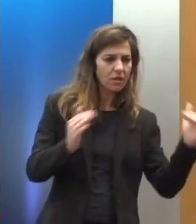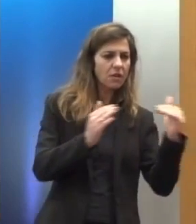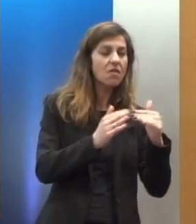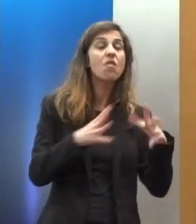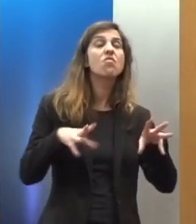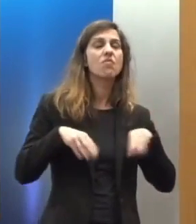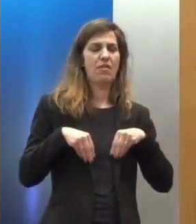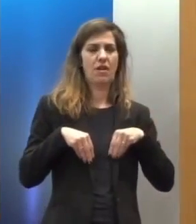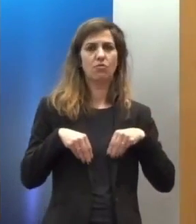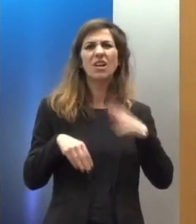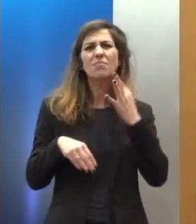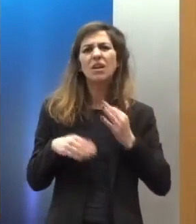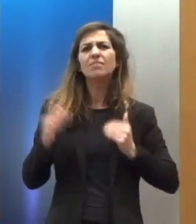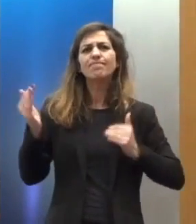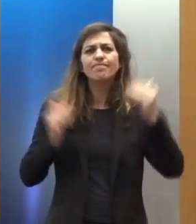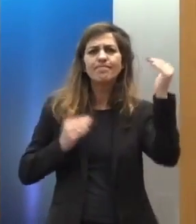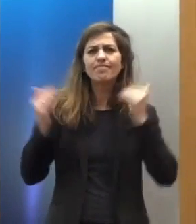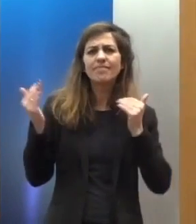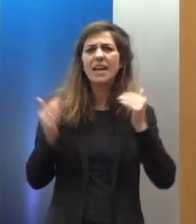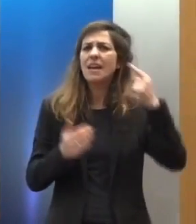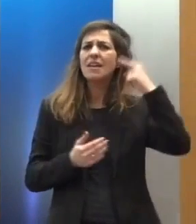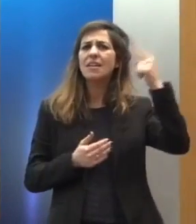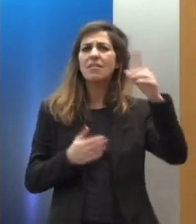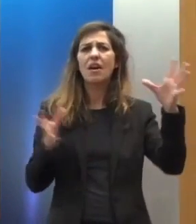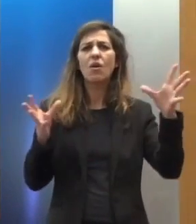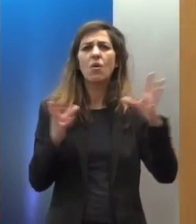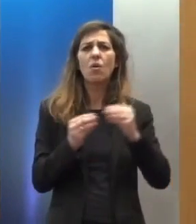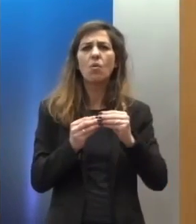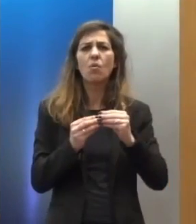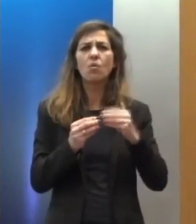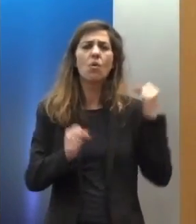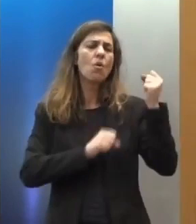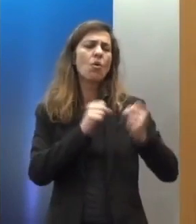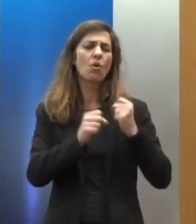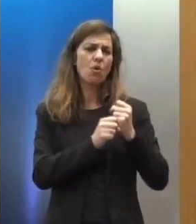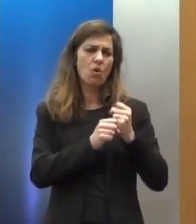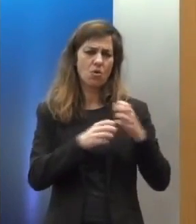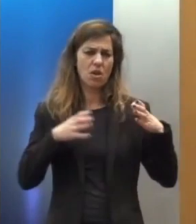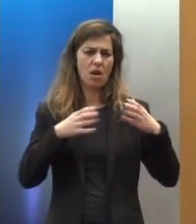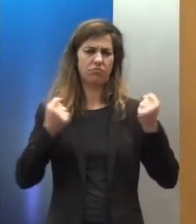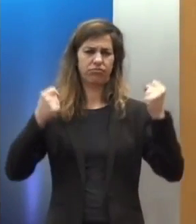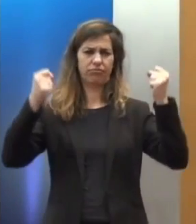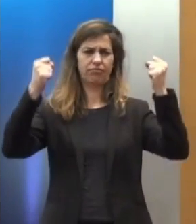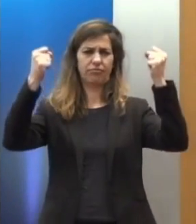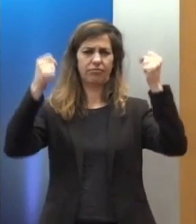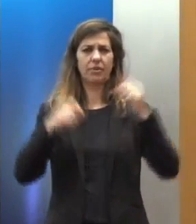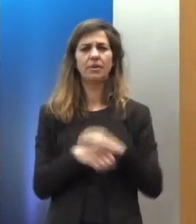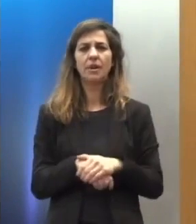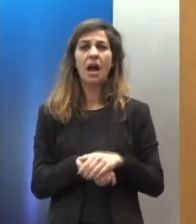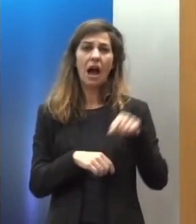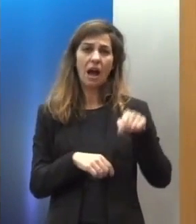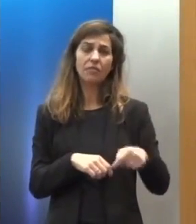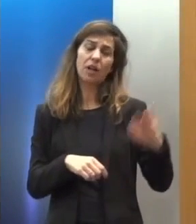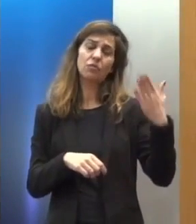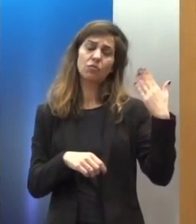Αμφισβητείται δηλαδή η βασική ιδέα των μαζικών κινημάτων ενάντια στη φιλελεύθερη παγκοσμιοποίηση που άνθισαν στην